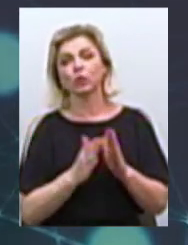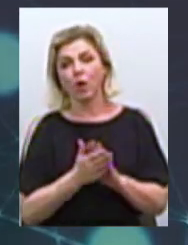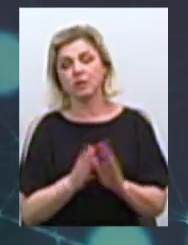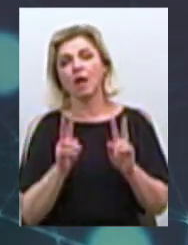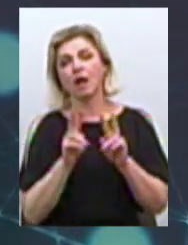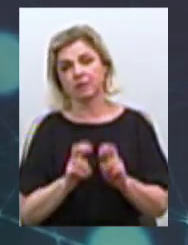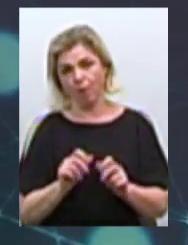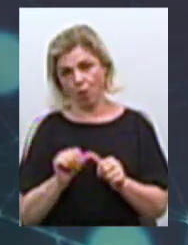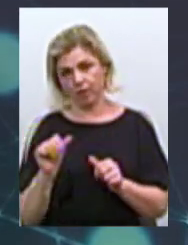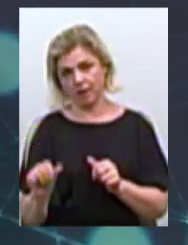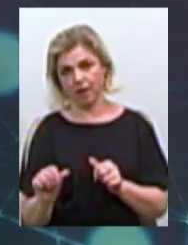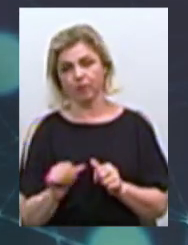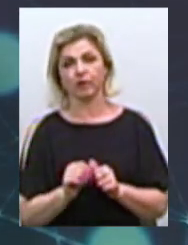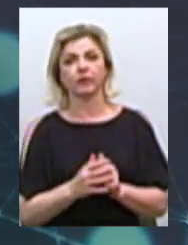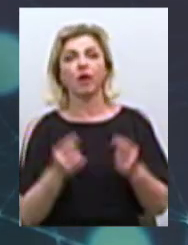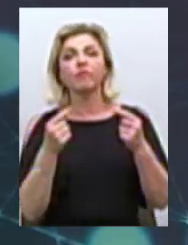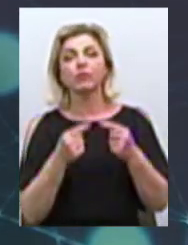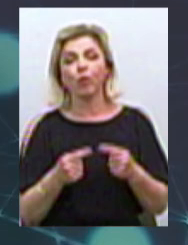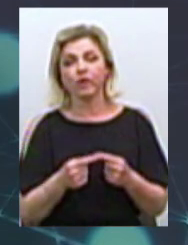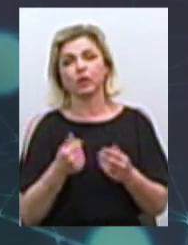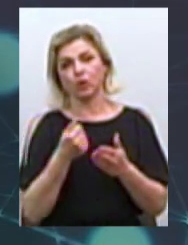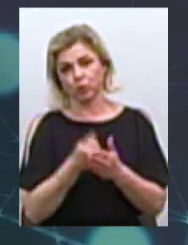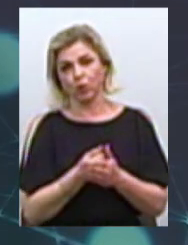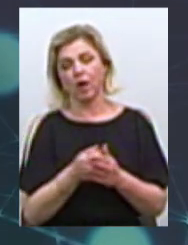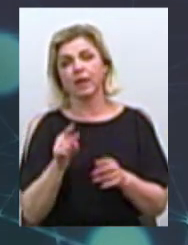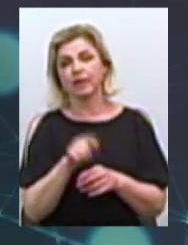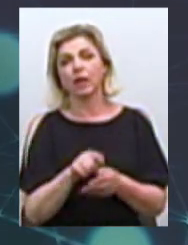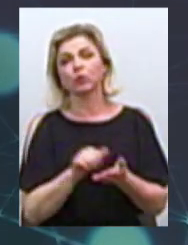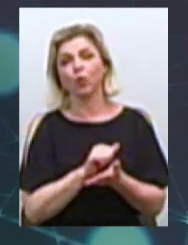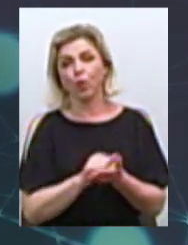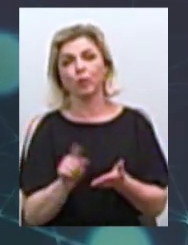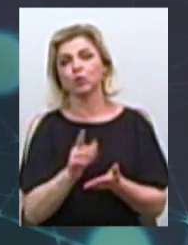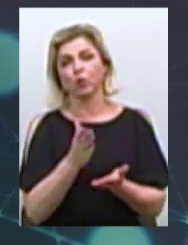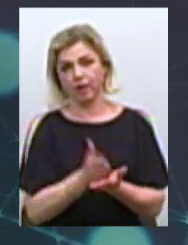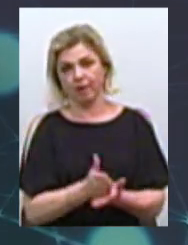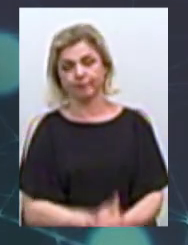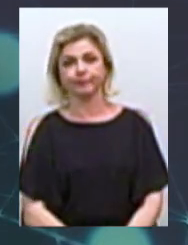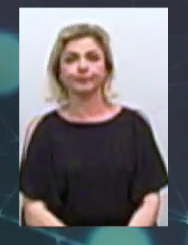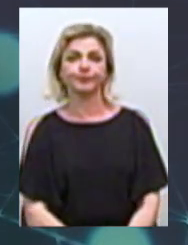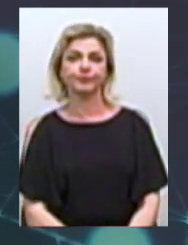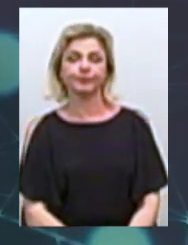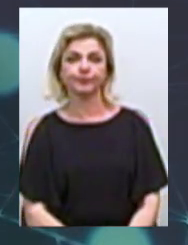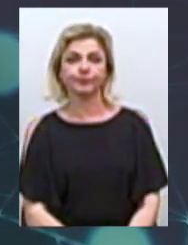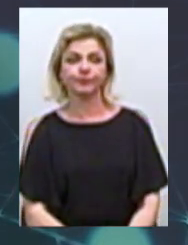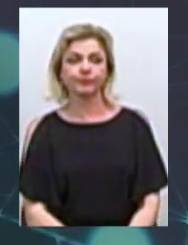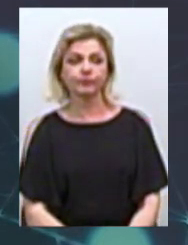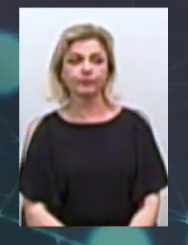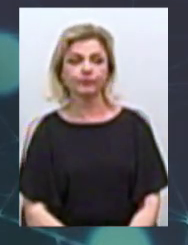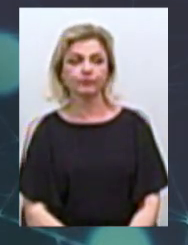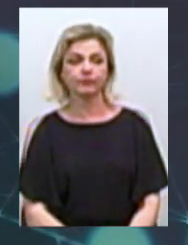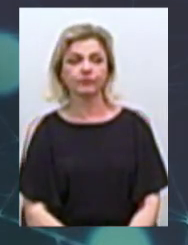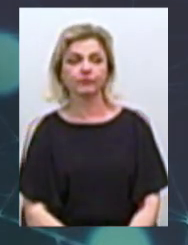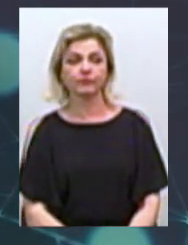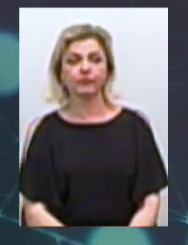розглядається окремо, відповідно до тих документів, які вже надані, до загальної кількості.